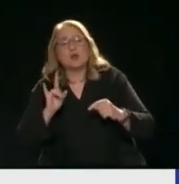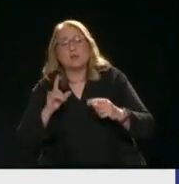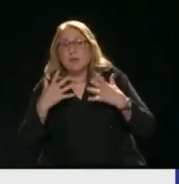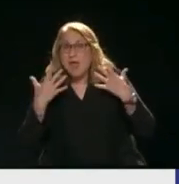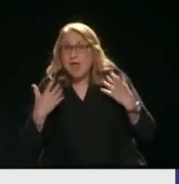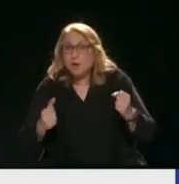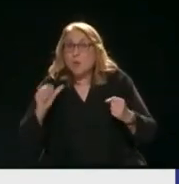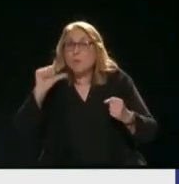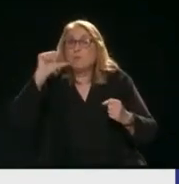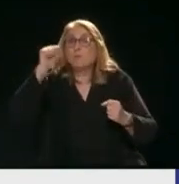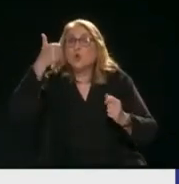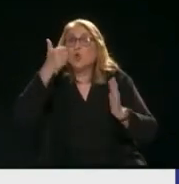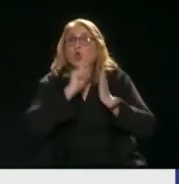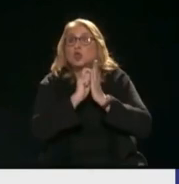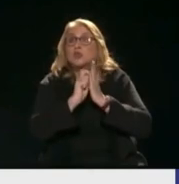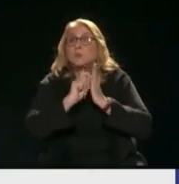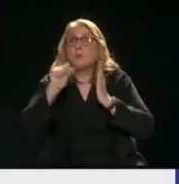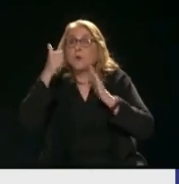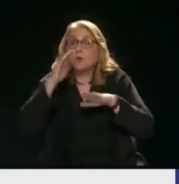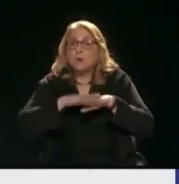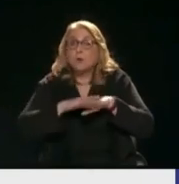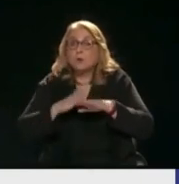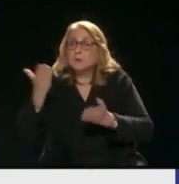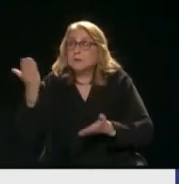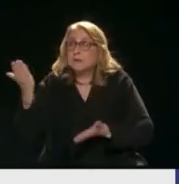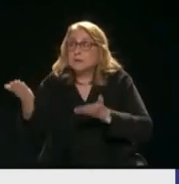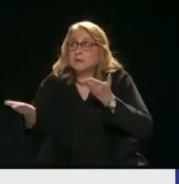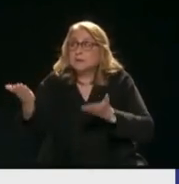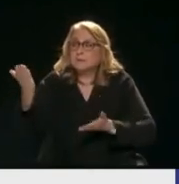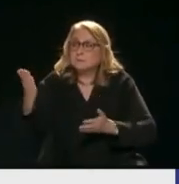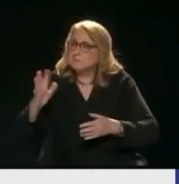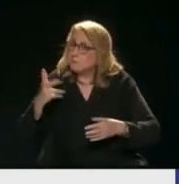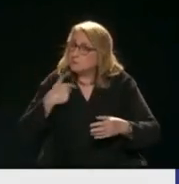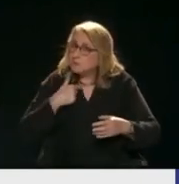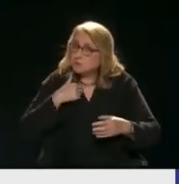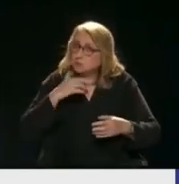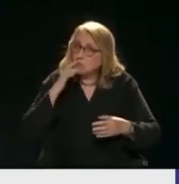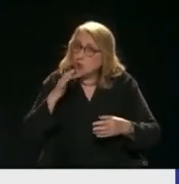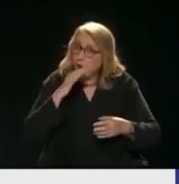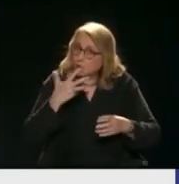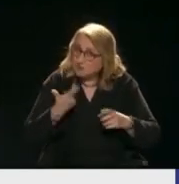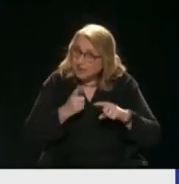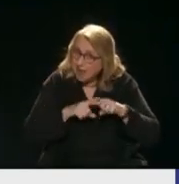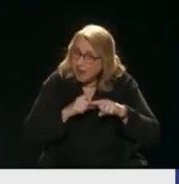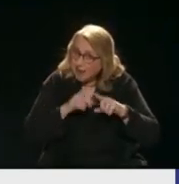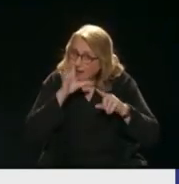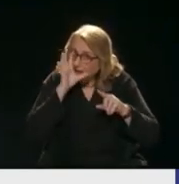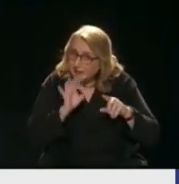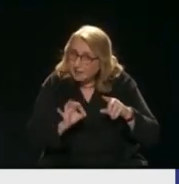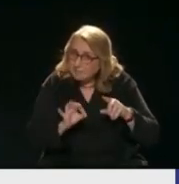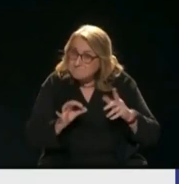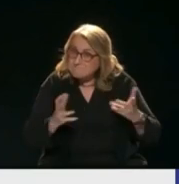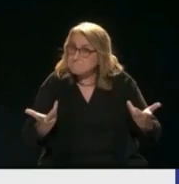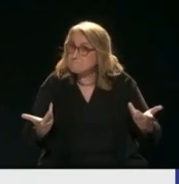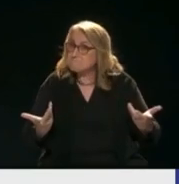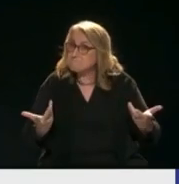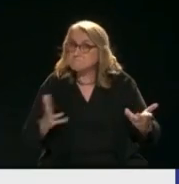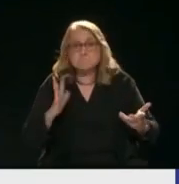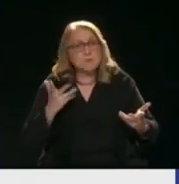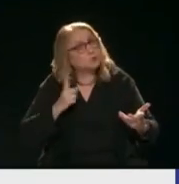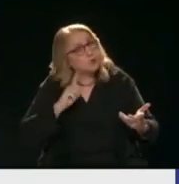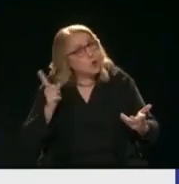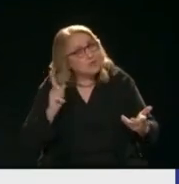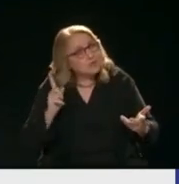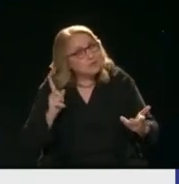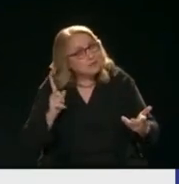κείμενο Να συγκρίνουμε να δούμε Ή μήπως εμείς δεν μιλάμε ελληνικά Ή μήπως δεν διαβάζουμε ελληνικά Θα πρέπει κάποιος να μας μεταφράσει Την ίδια